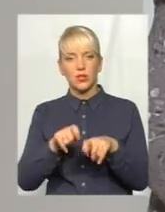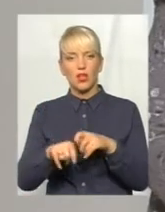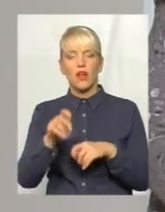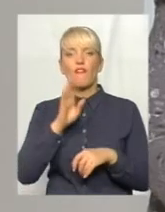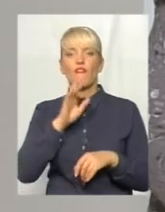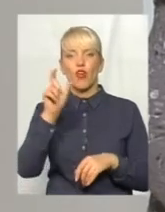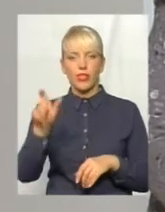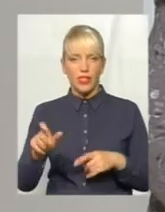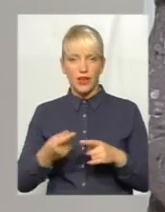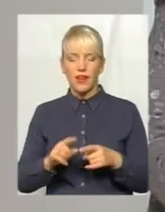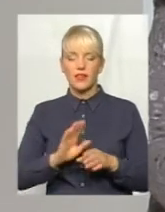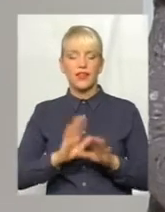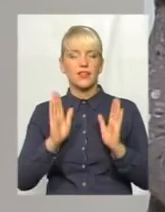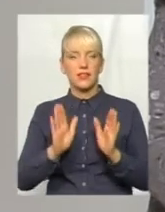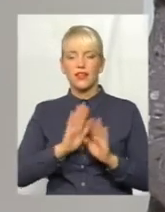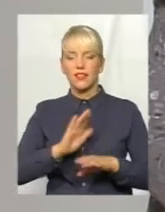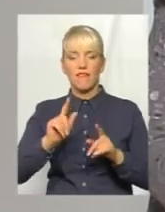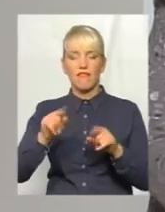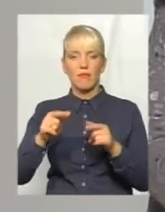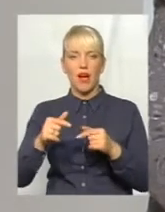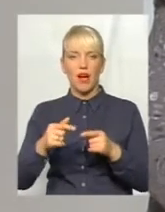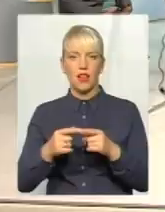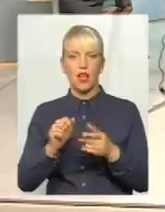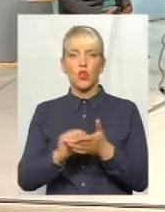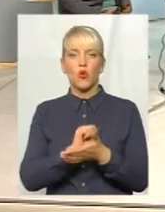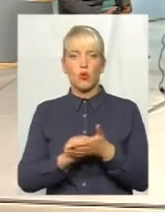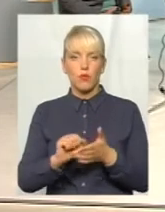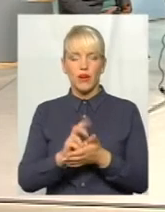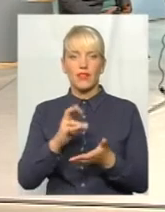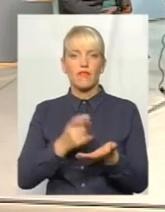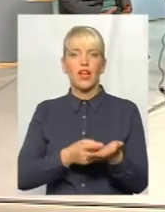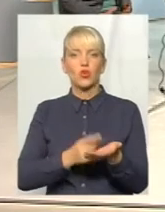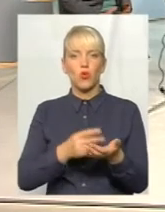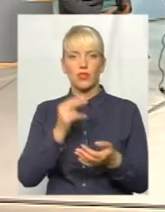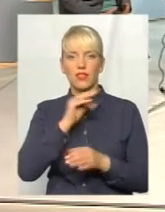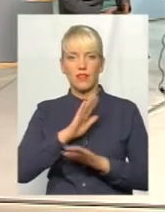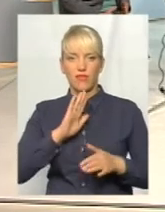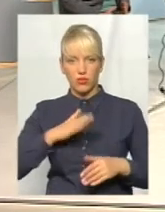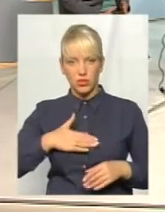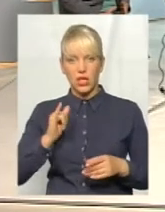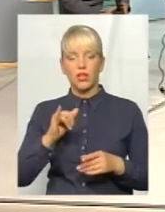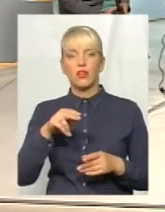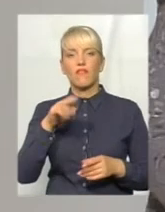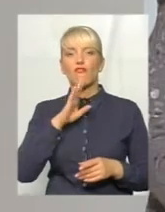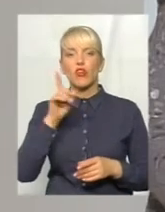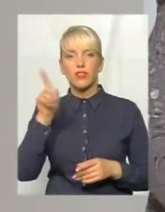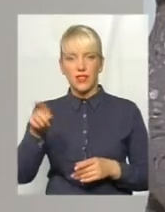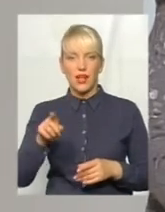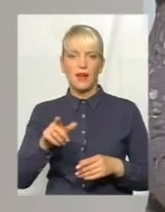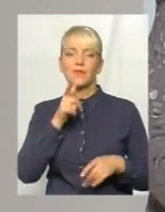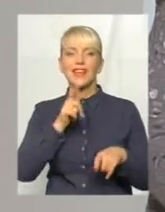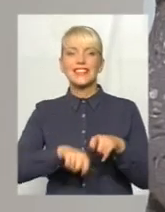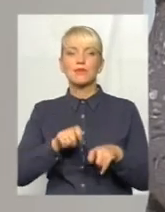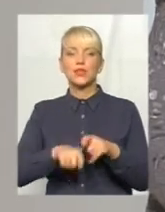документів не вимагала на доказ, вже по всьому, яку ми заявляли, вона навіть експертизи